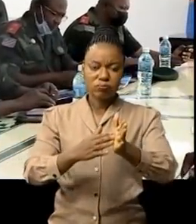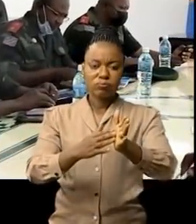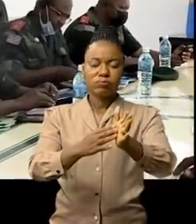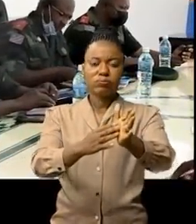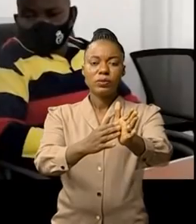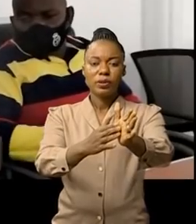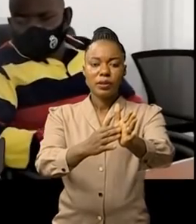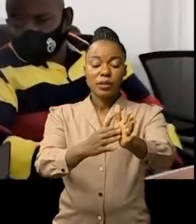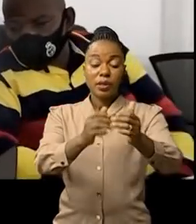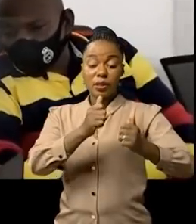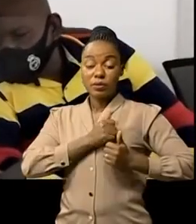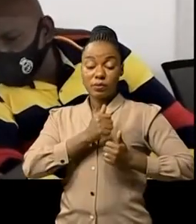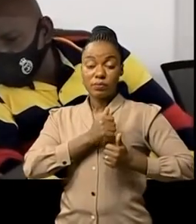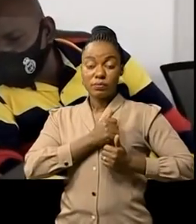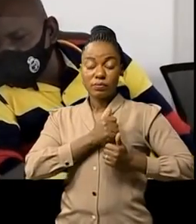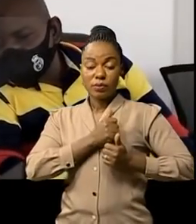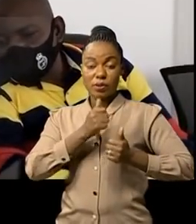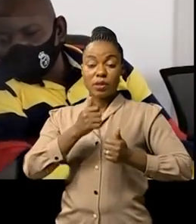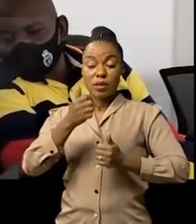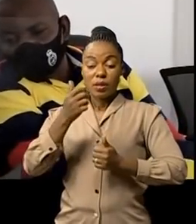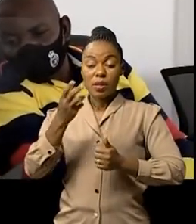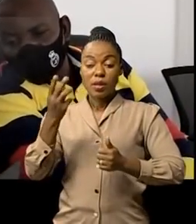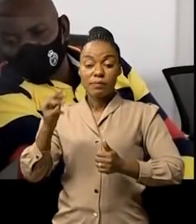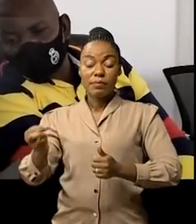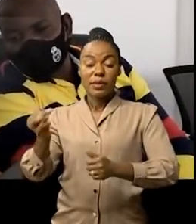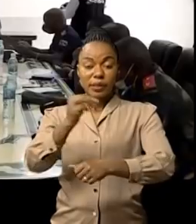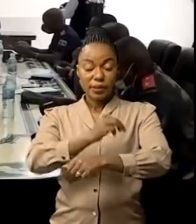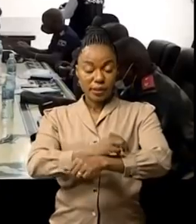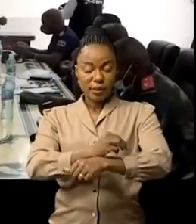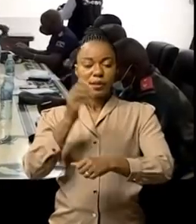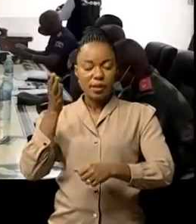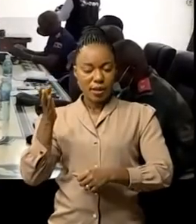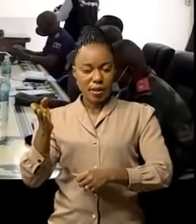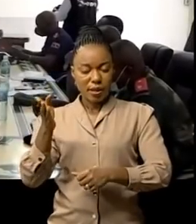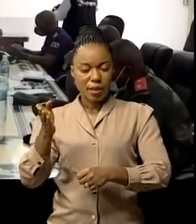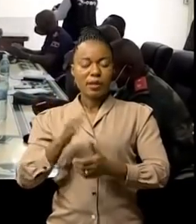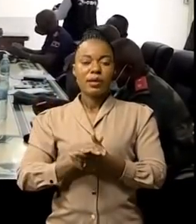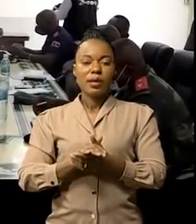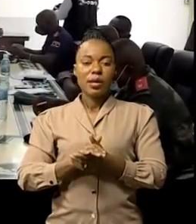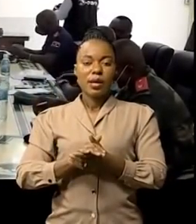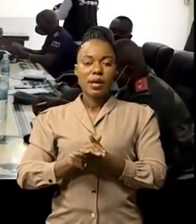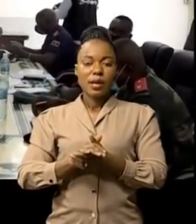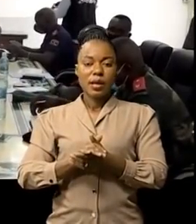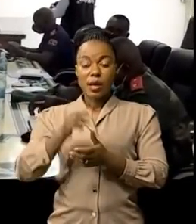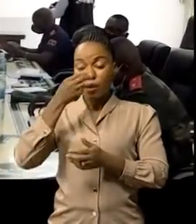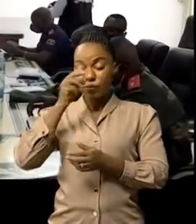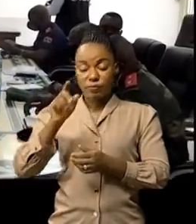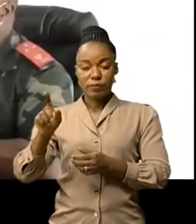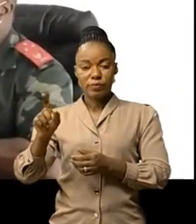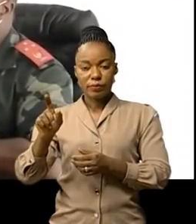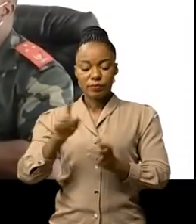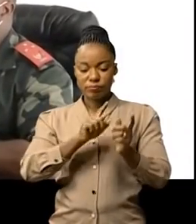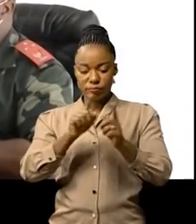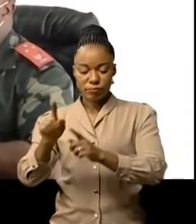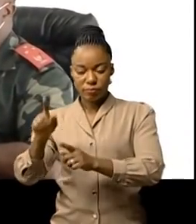de siège. Il en a été question ce mercredi 8 septembre à Goma entre le chef d'état-major général adjoint des FRDC en charge